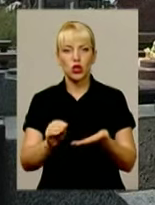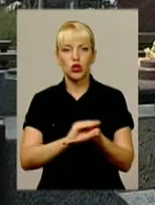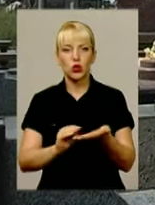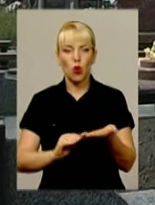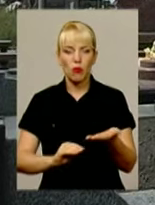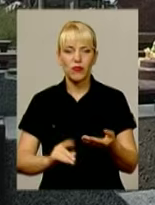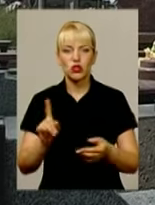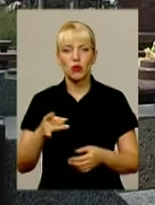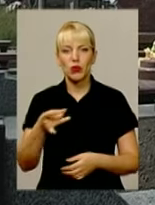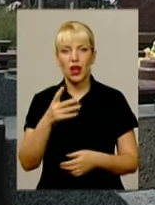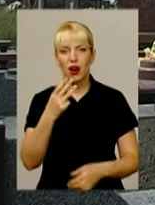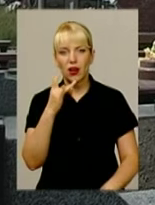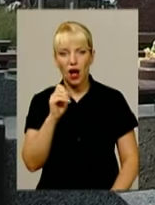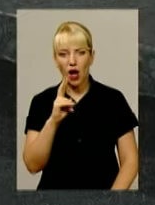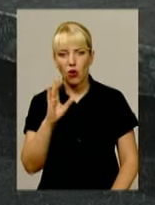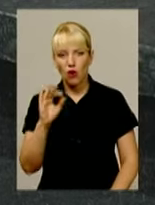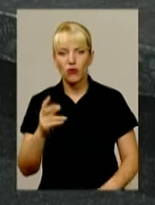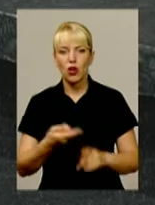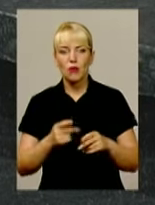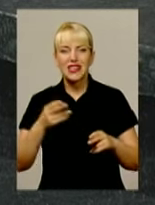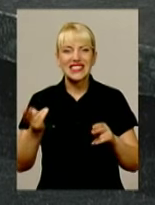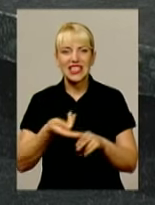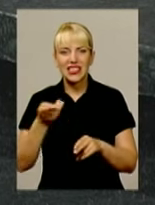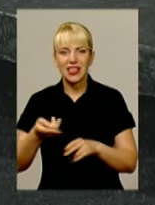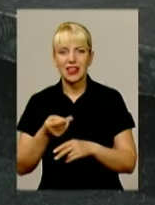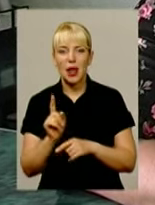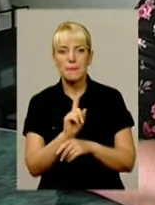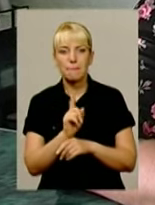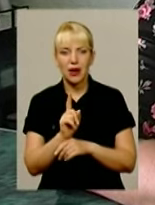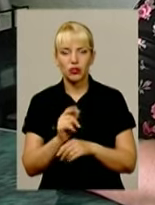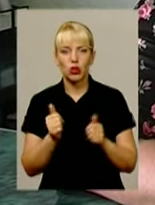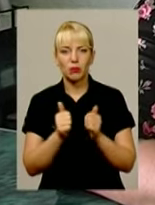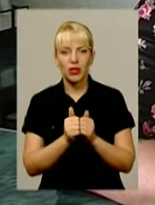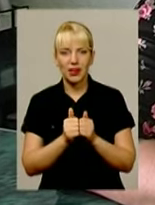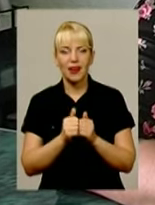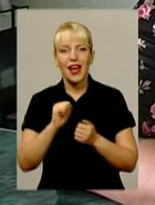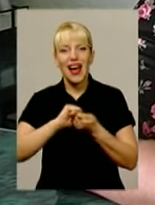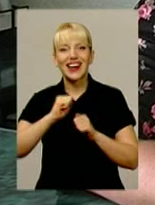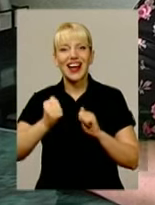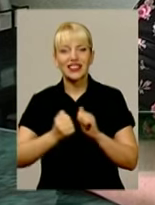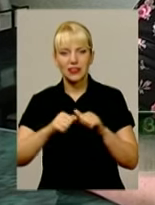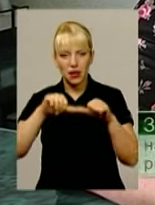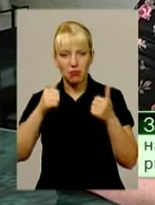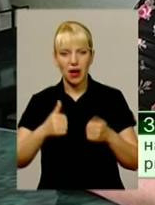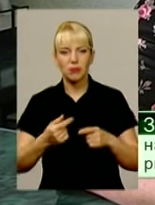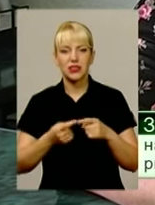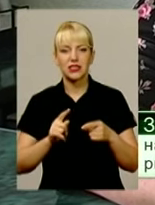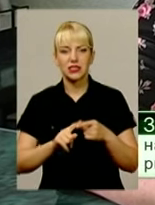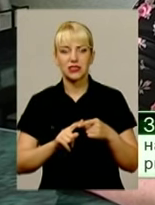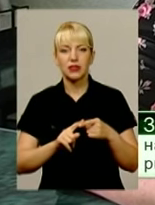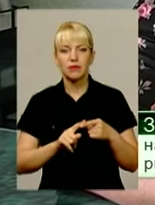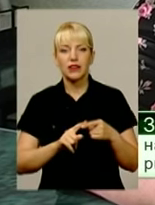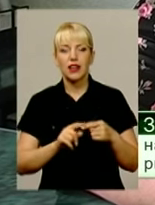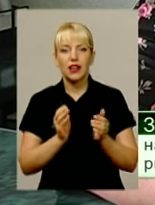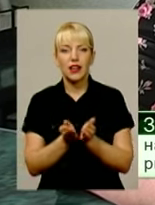що у мікрорайоні Ракове. Шлося про зрізання лампадок біля гранітних пам'ятників. Це лампадки, які вписуються, скажімо,